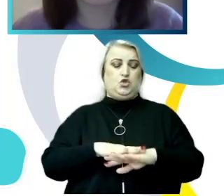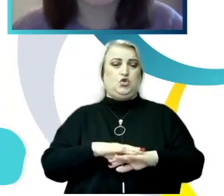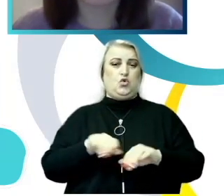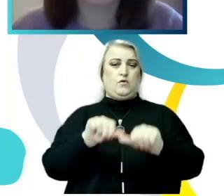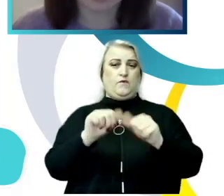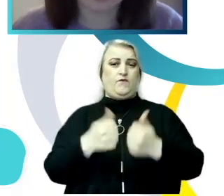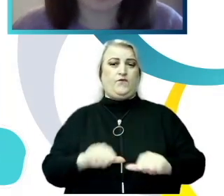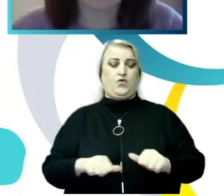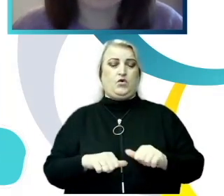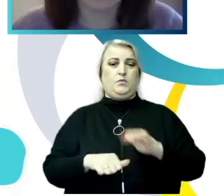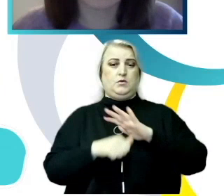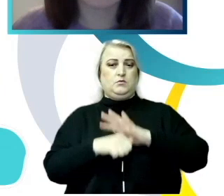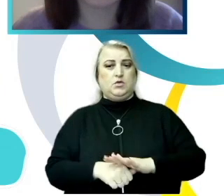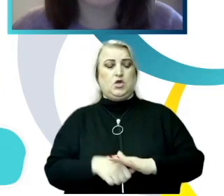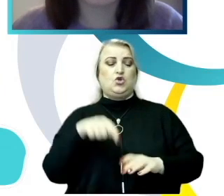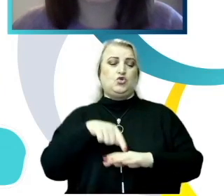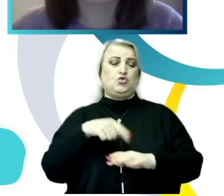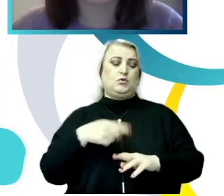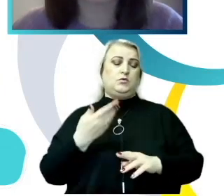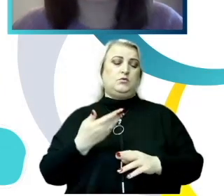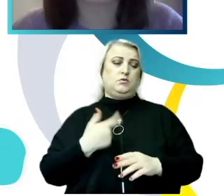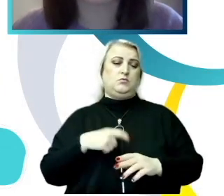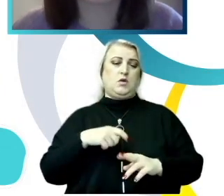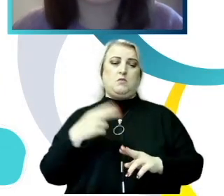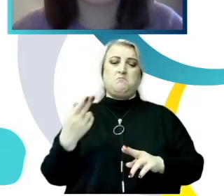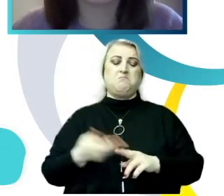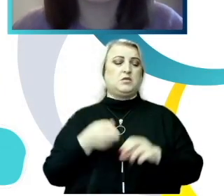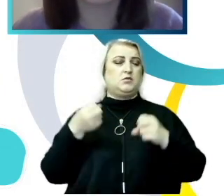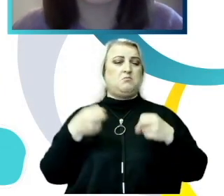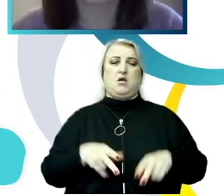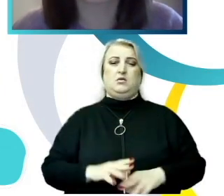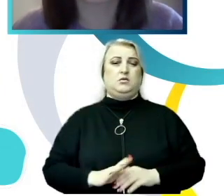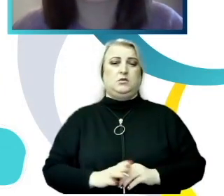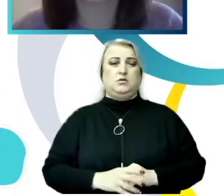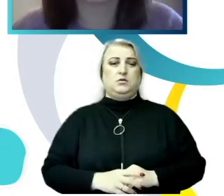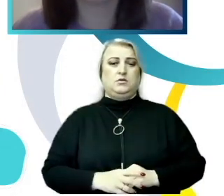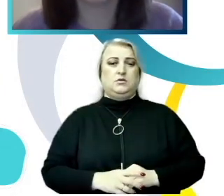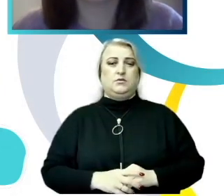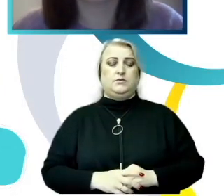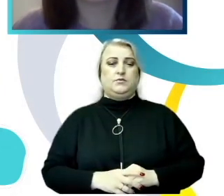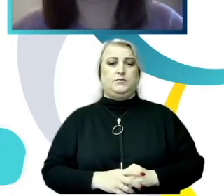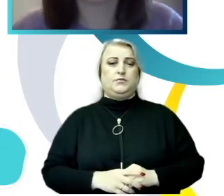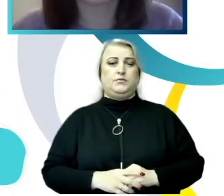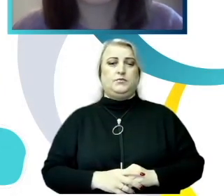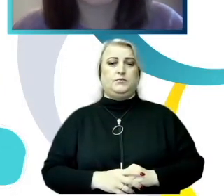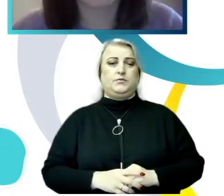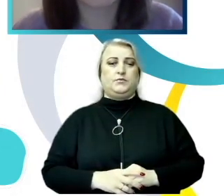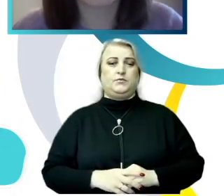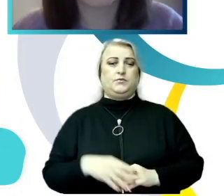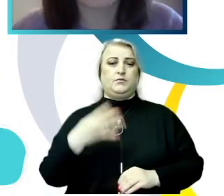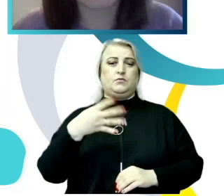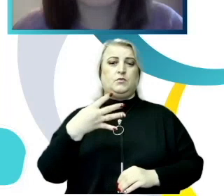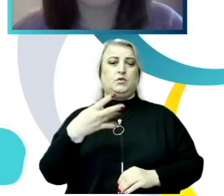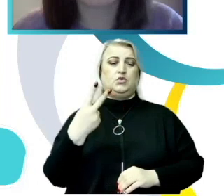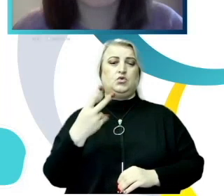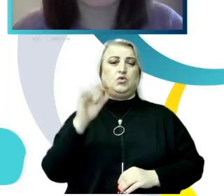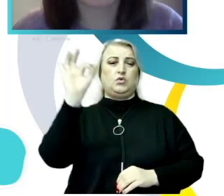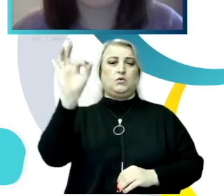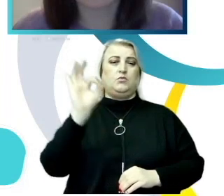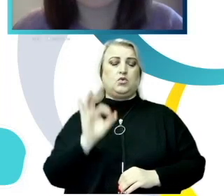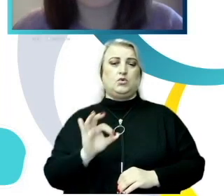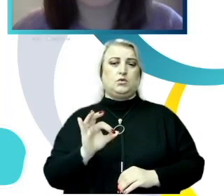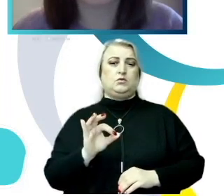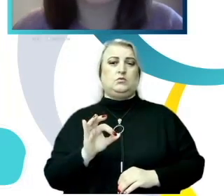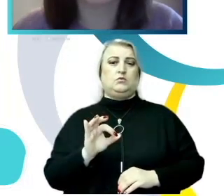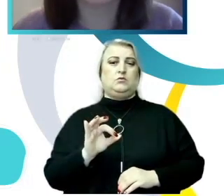puțin în siguranță. Dacă este să vorbim din perspectiva cifrică, dar să cuantificăm, ar fi 42% din cei din